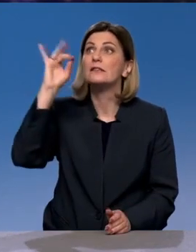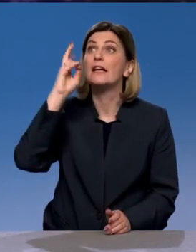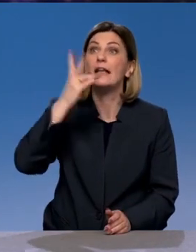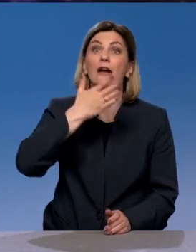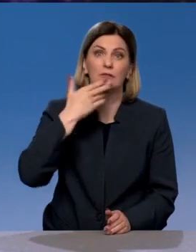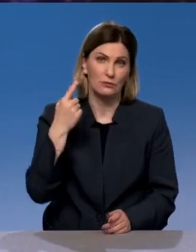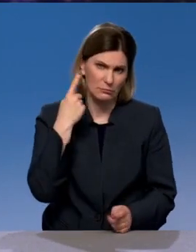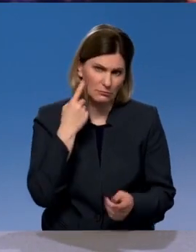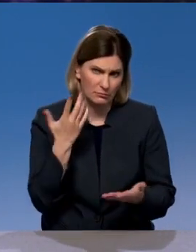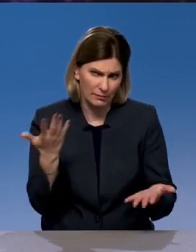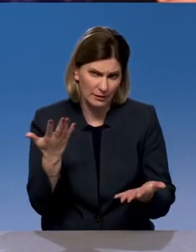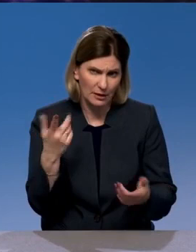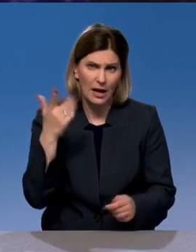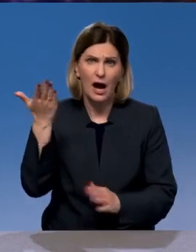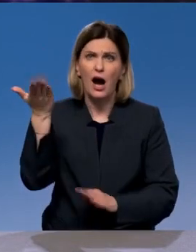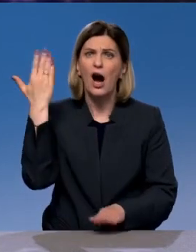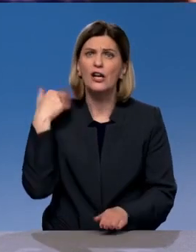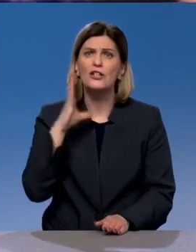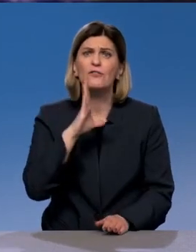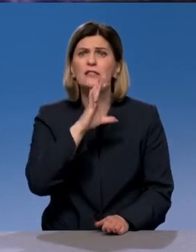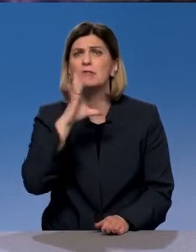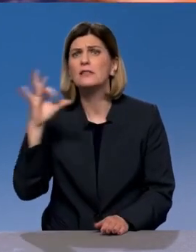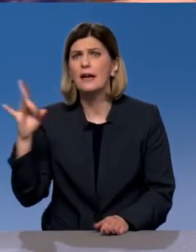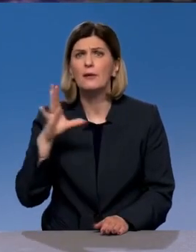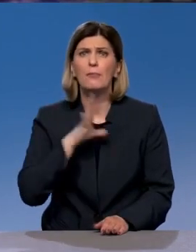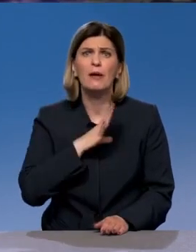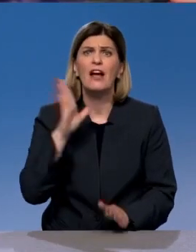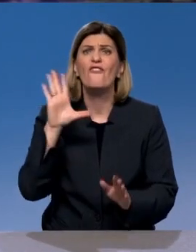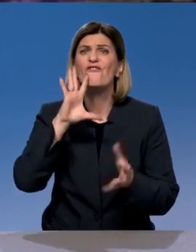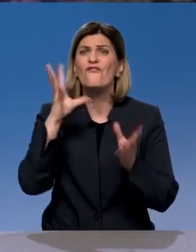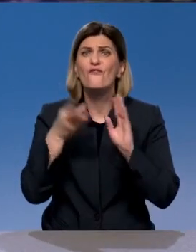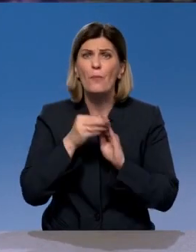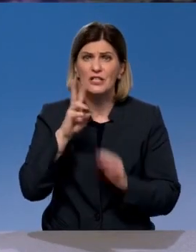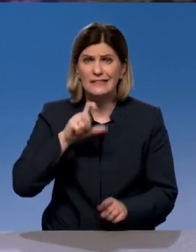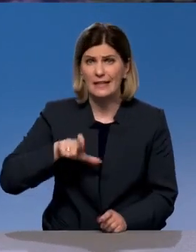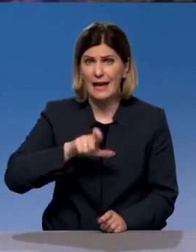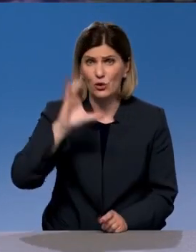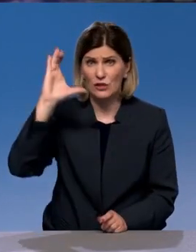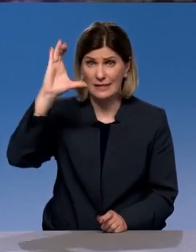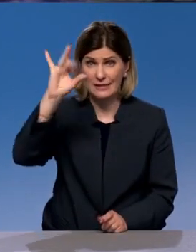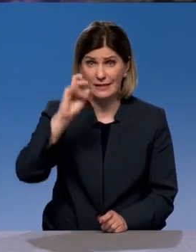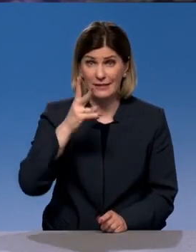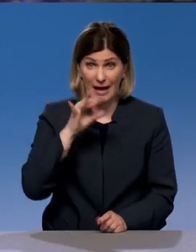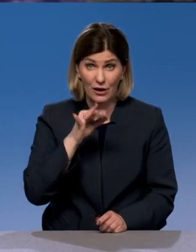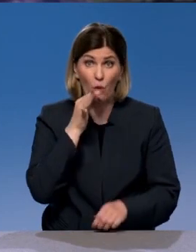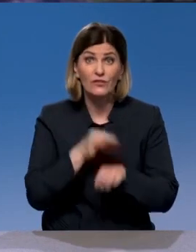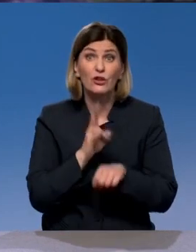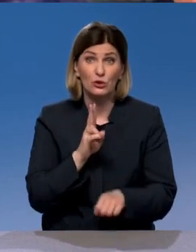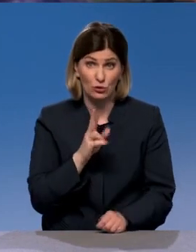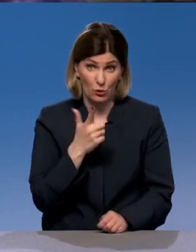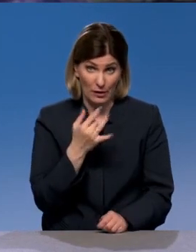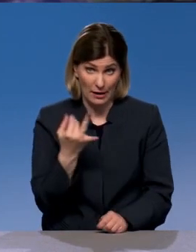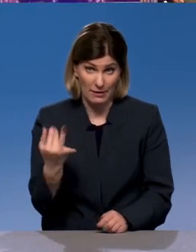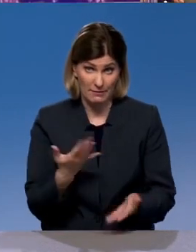в принципе, да. Но раньше у нас в Советском Союзе, насколько я помню, вообще за дорожные знаки отвечали с вами, как гаишники. Как бы,